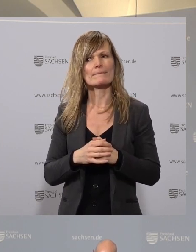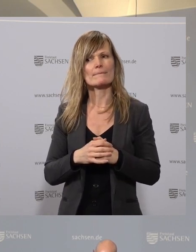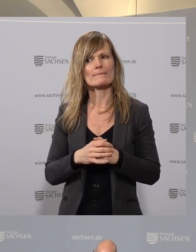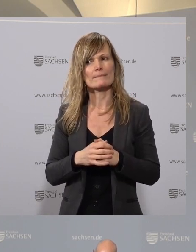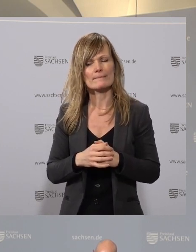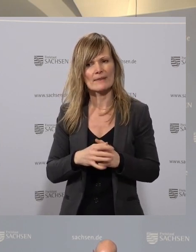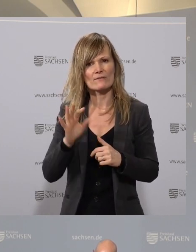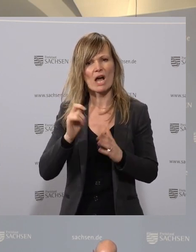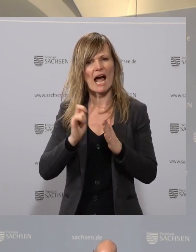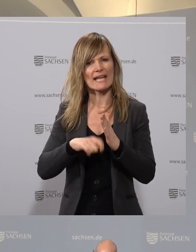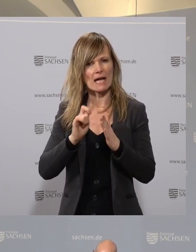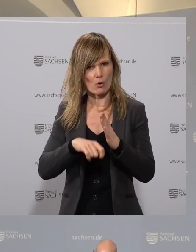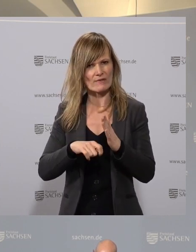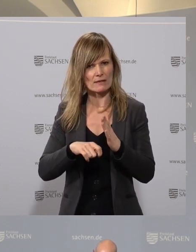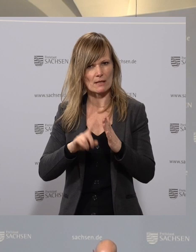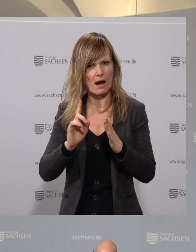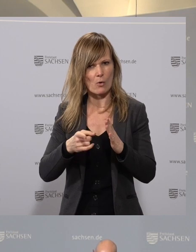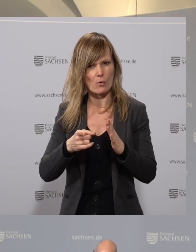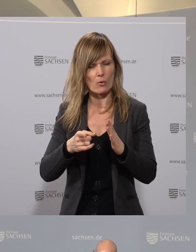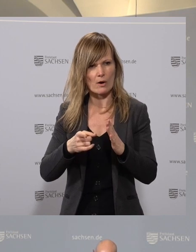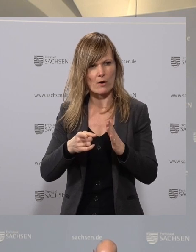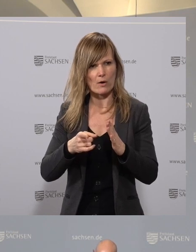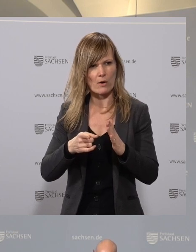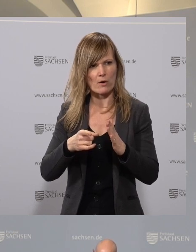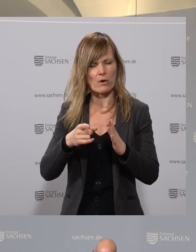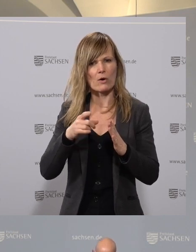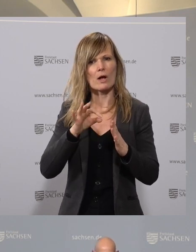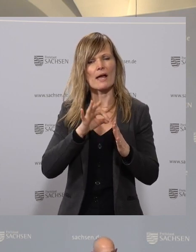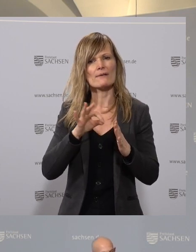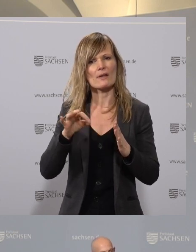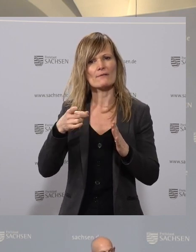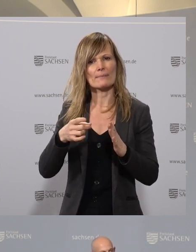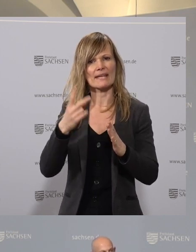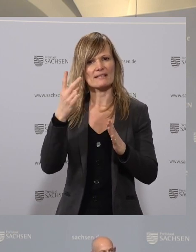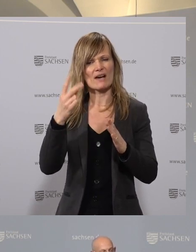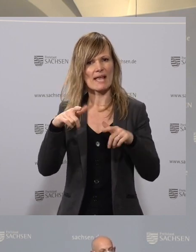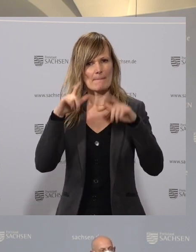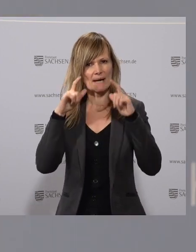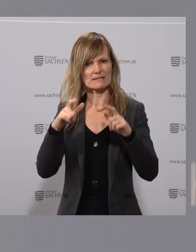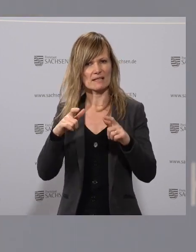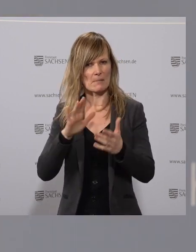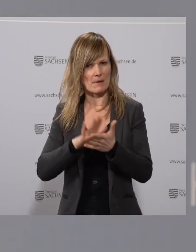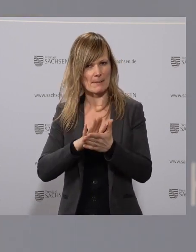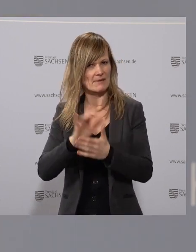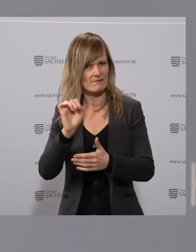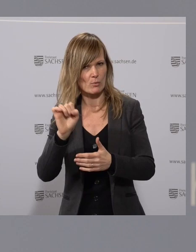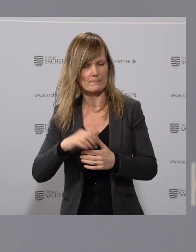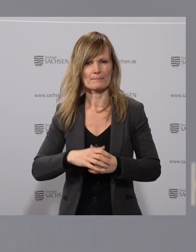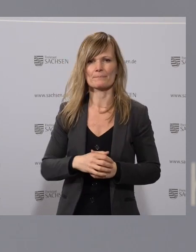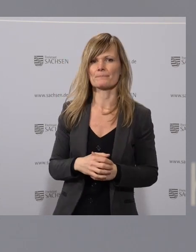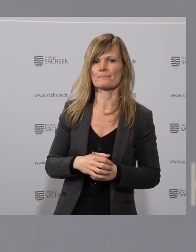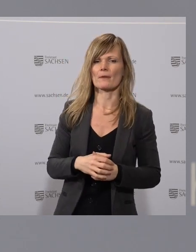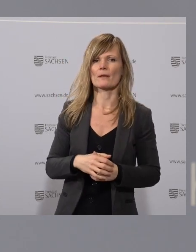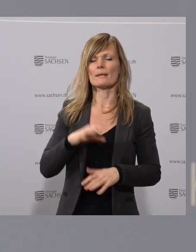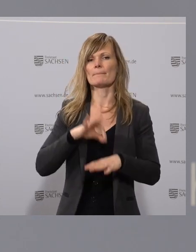beim Einkaufen war das, glaube ich, bei zwei Masken bleiben? Also die Möglichkeit des Tragens